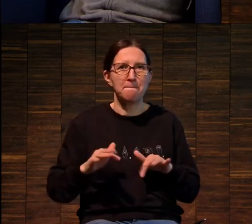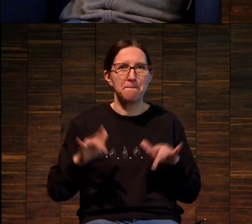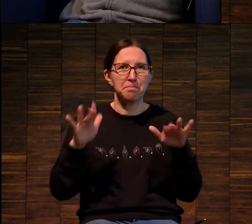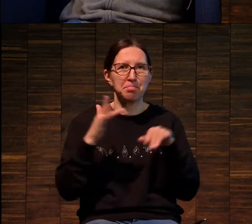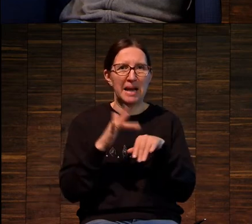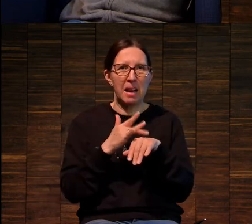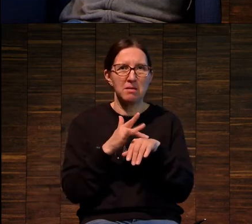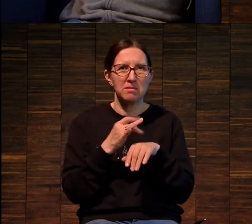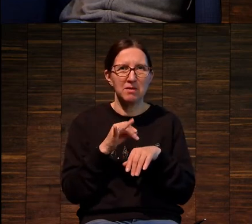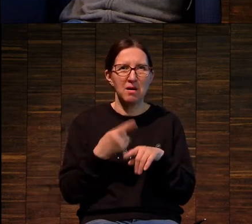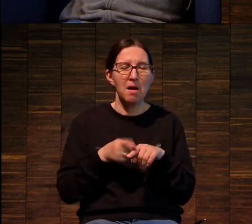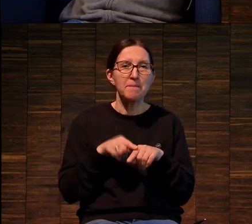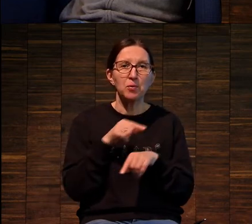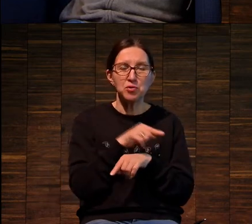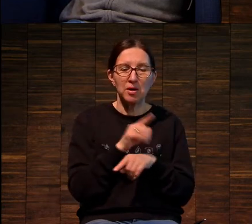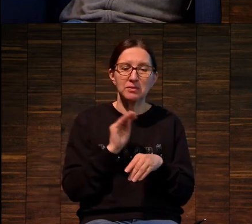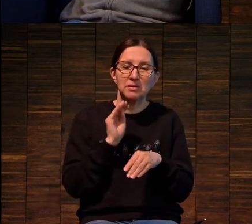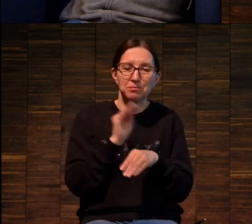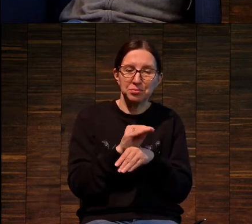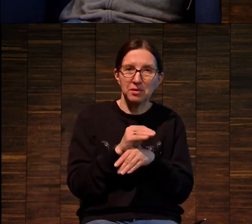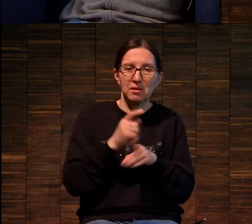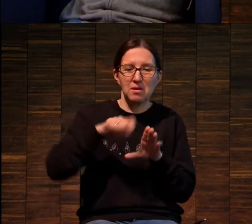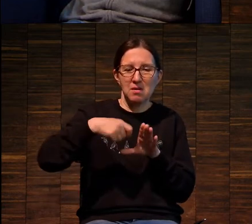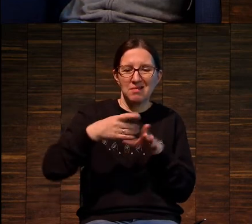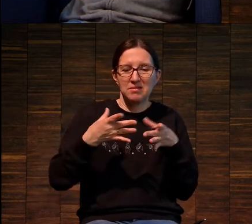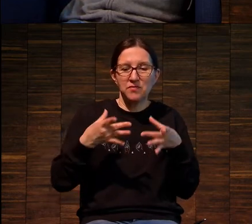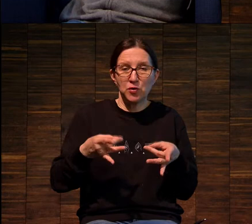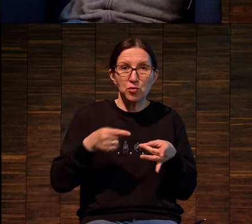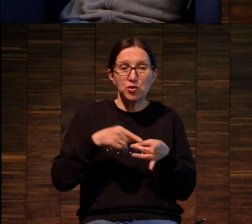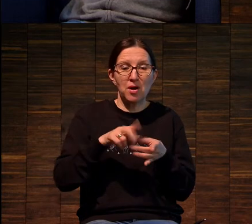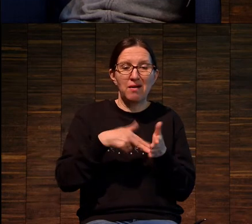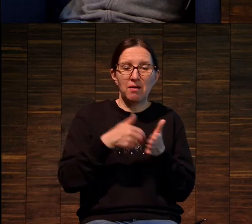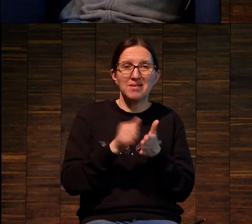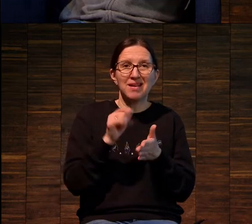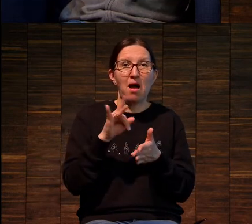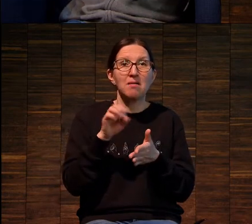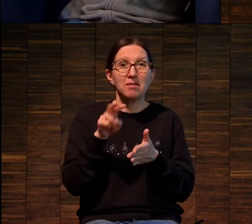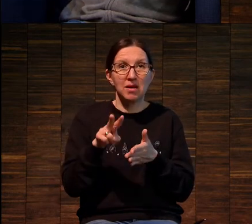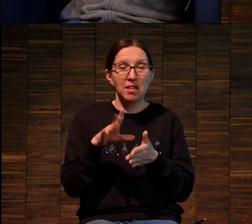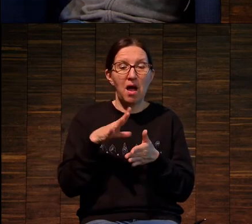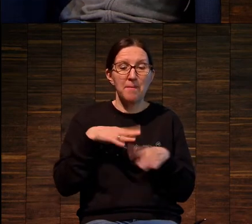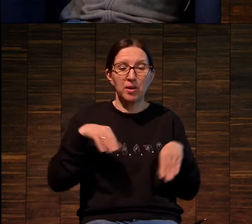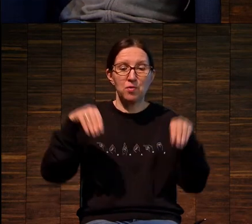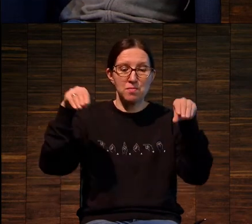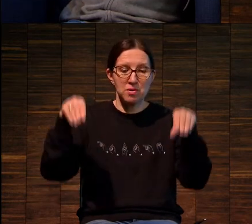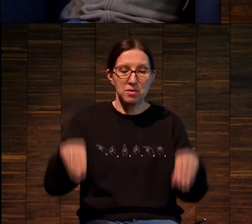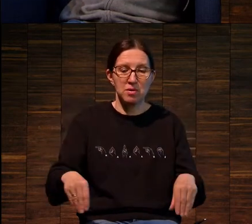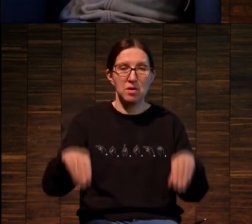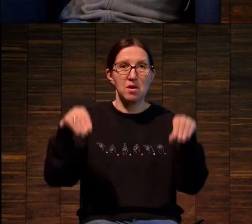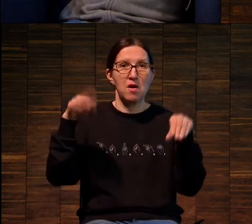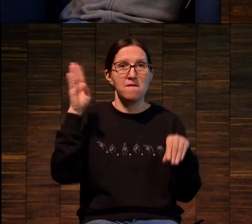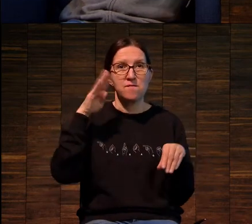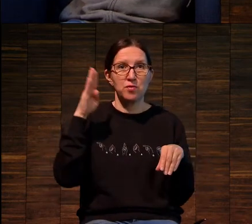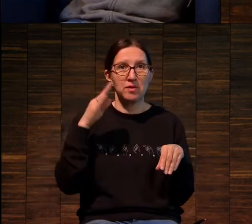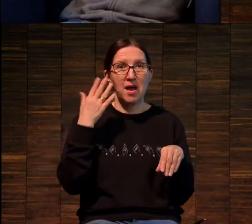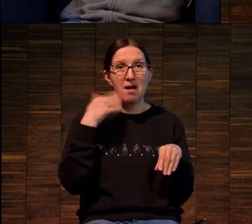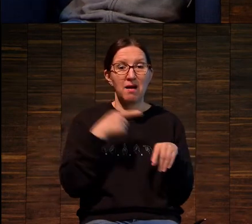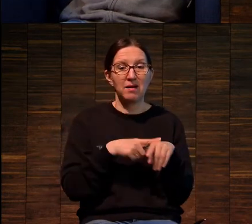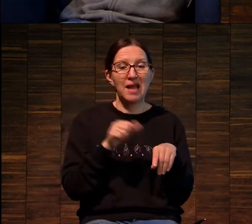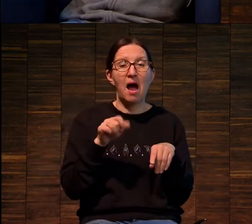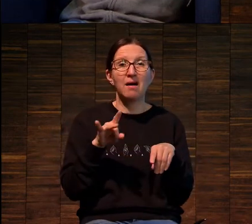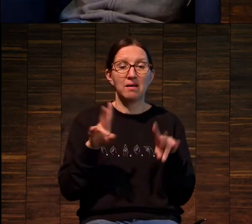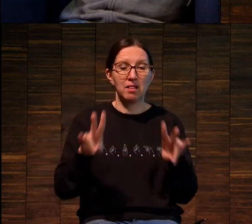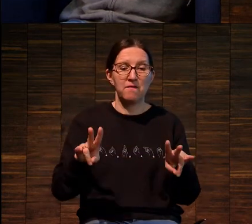Я так понимаю, с небольшим количеством связующего на акрил. И после этого погружена в воду. И когда этот акрил